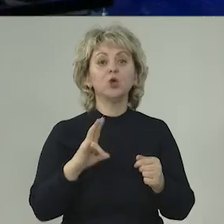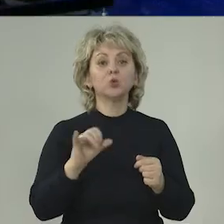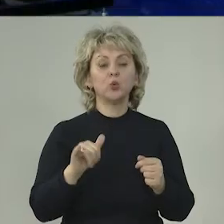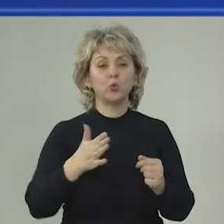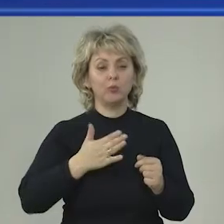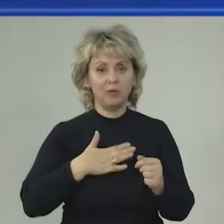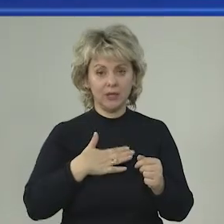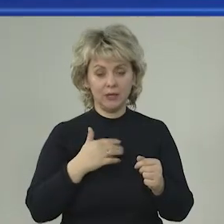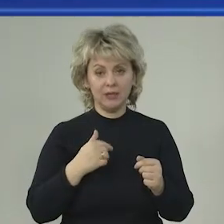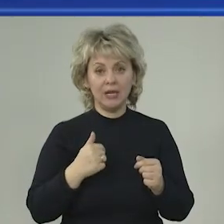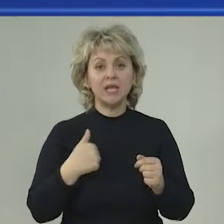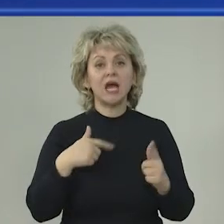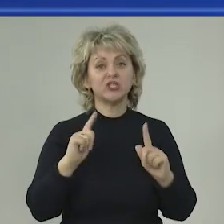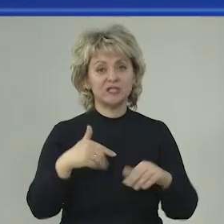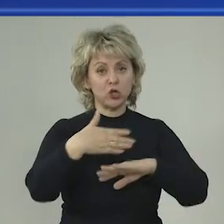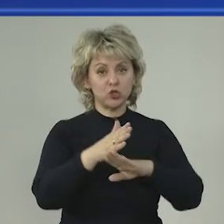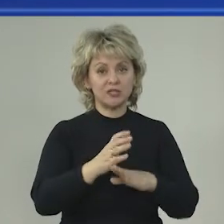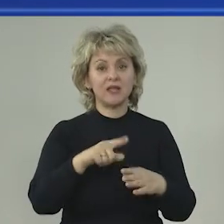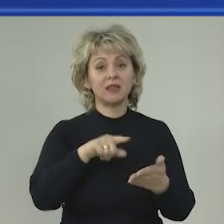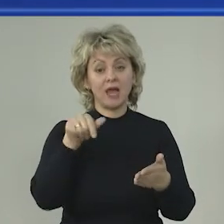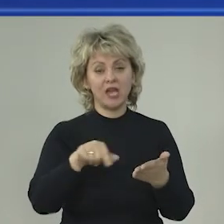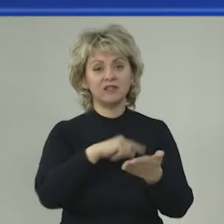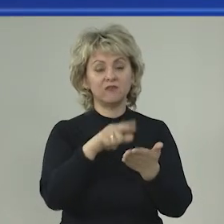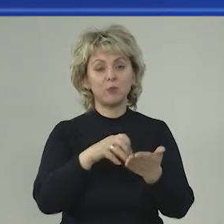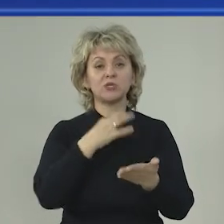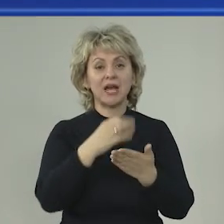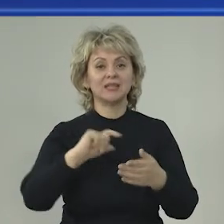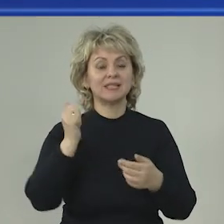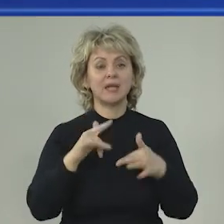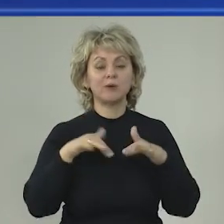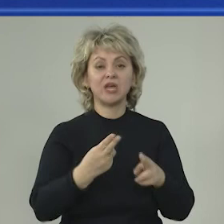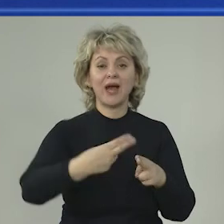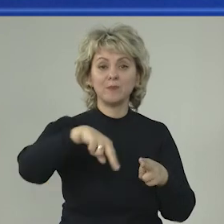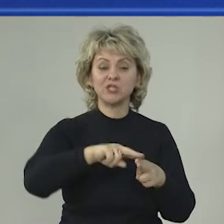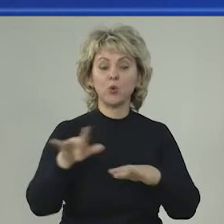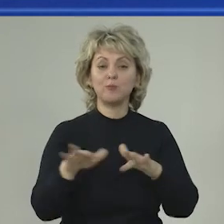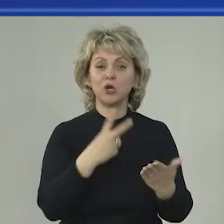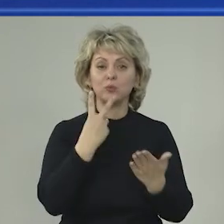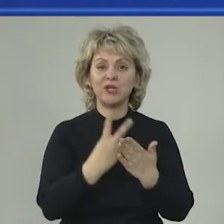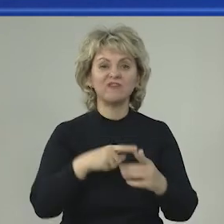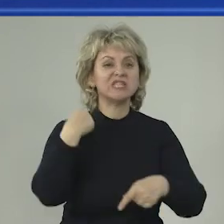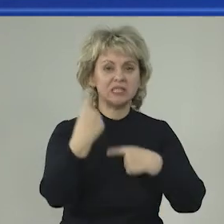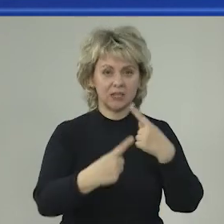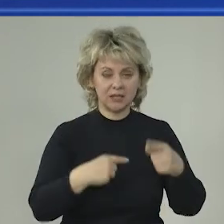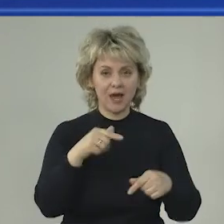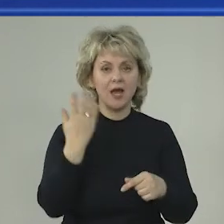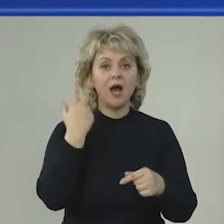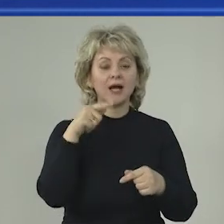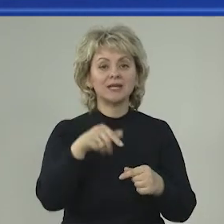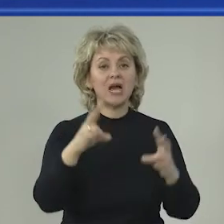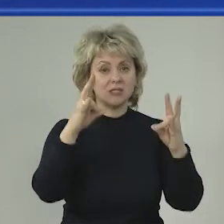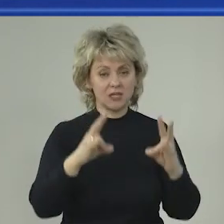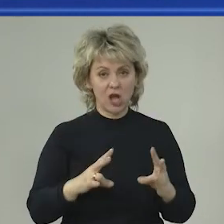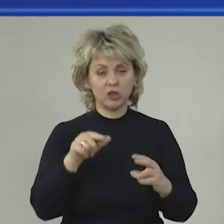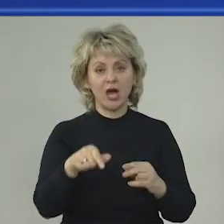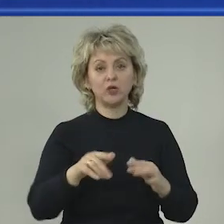Ну мы, я действительно частично этот вопрос ответил. На самом деле компенсационные меры предусматриваются всегда, когда